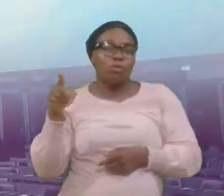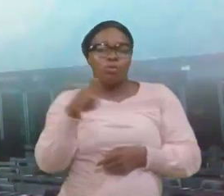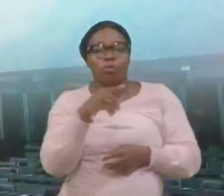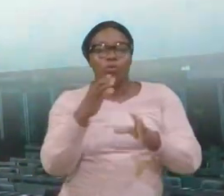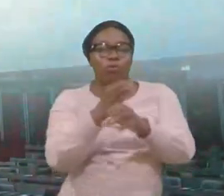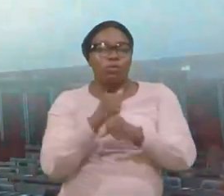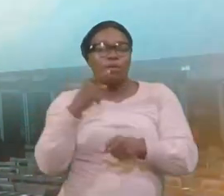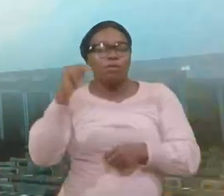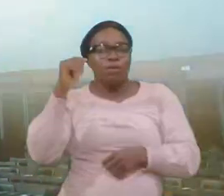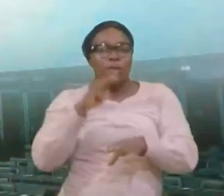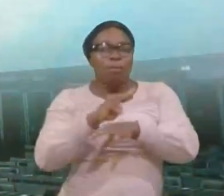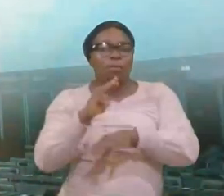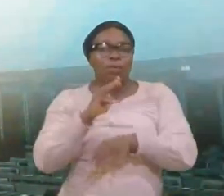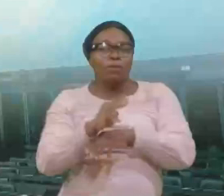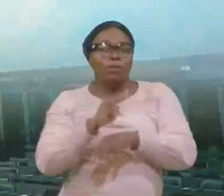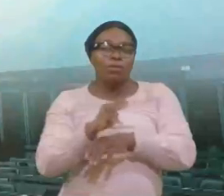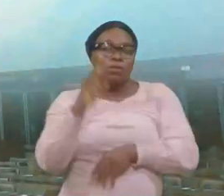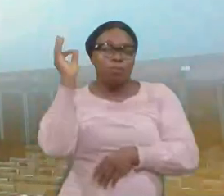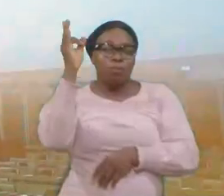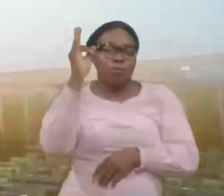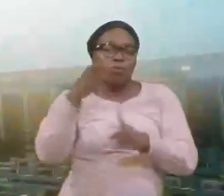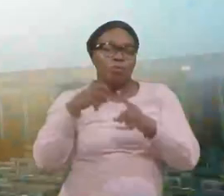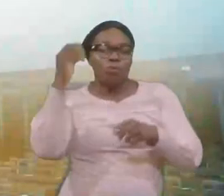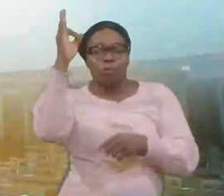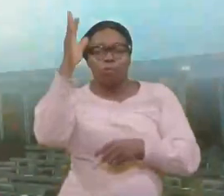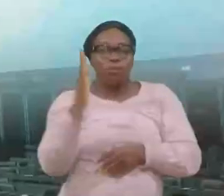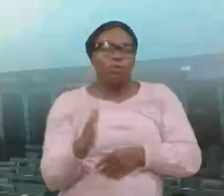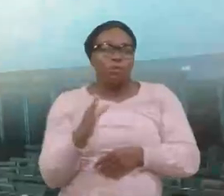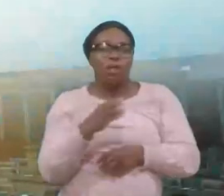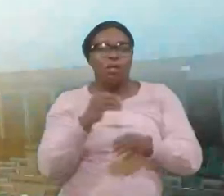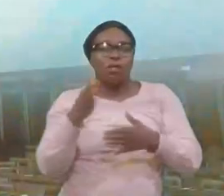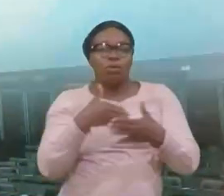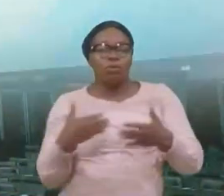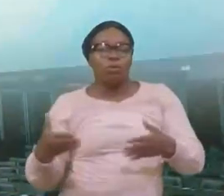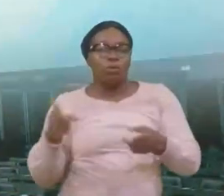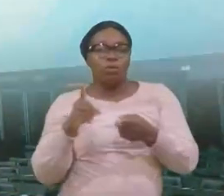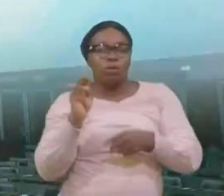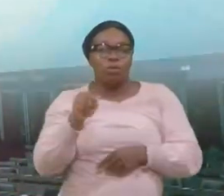et tout ce dont tu as besoin pour t'aider à tenir, tu seras donné.